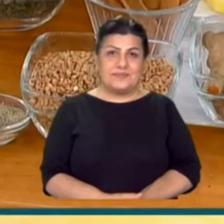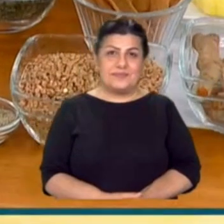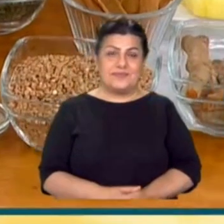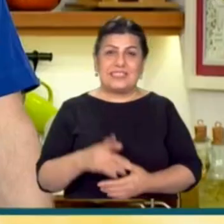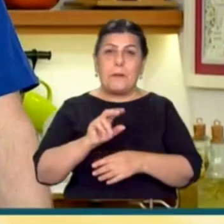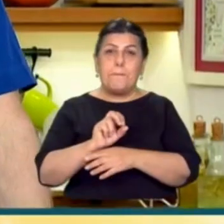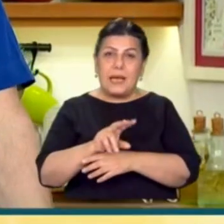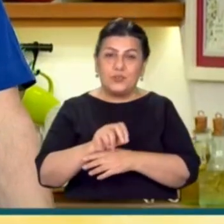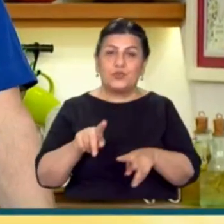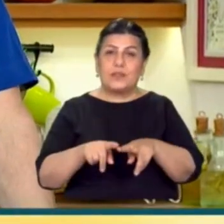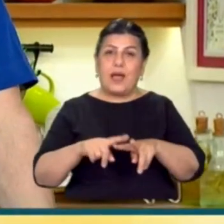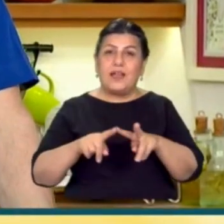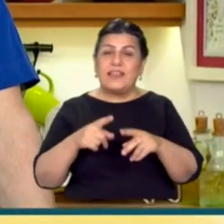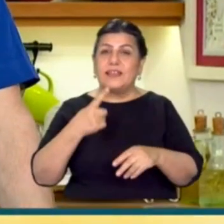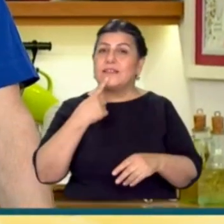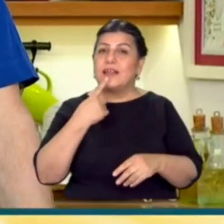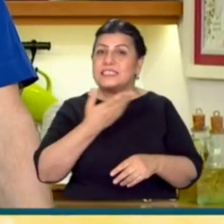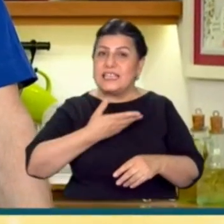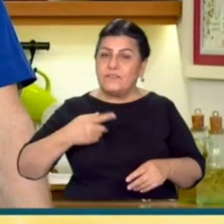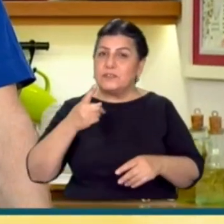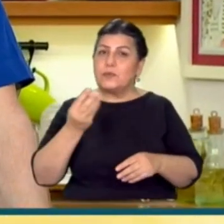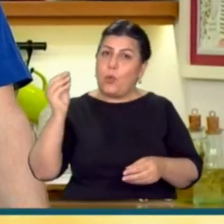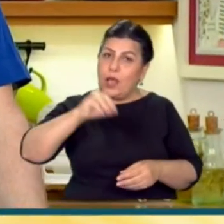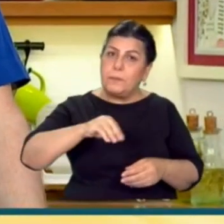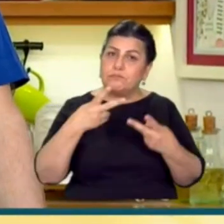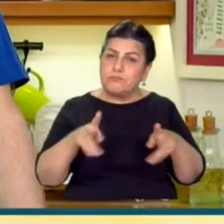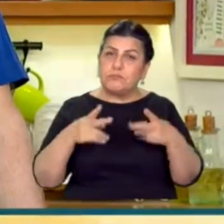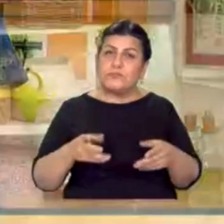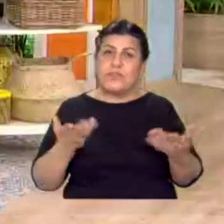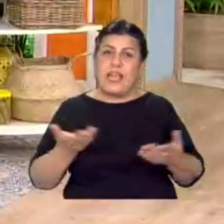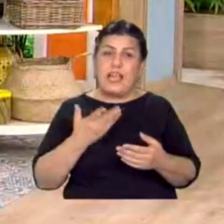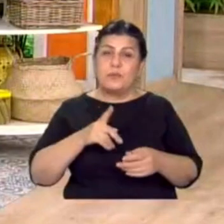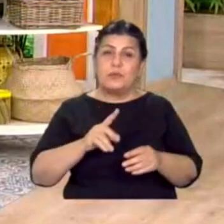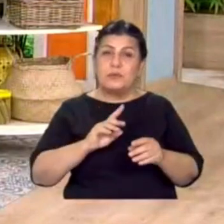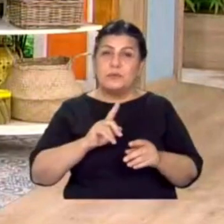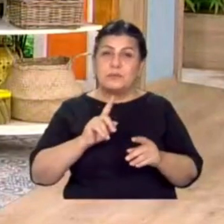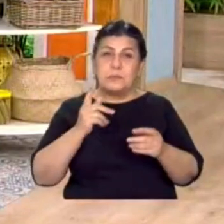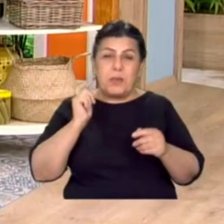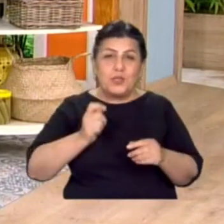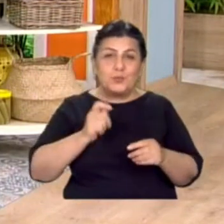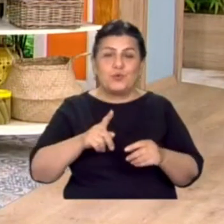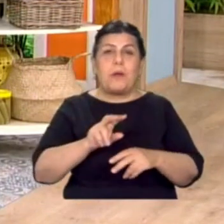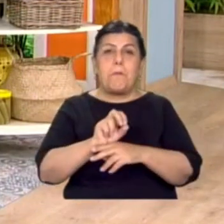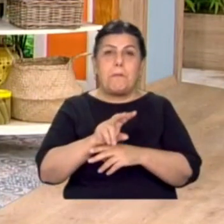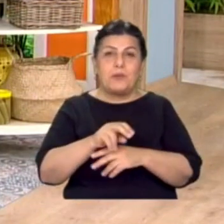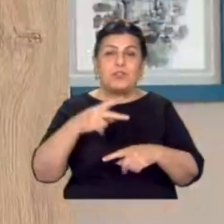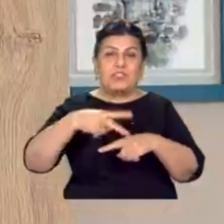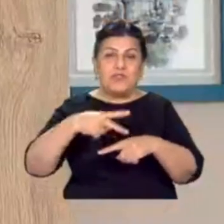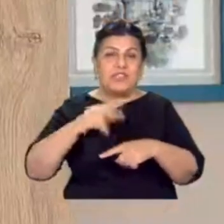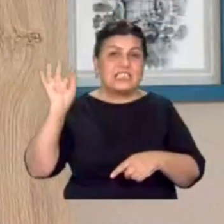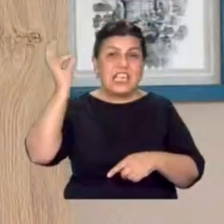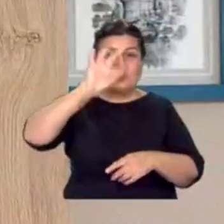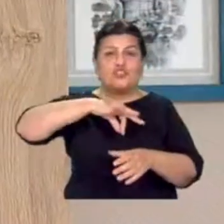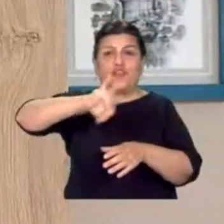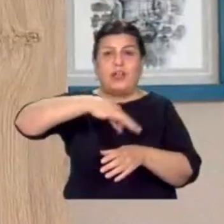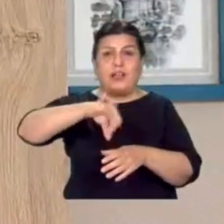Mardanoz kıymetli. Naneye tadını severseniz tabii ki ilave edebilirsiniz ama burada en vazgeçilmez olanlar Mardanoz, zencefil ve yeşil